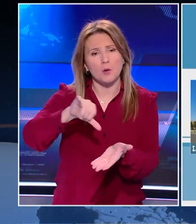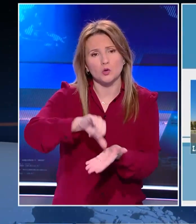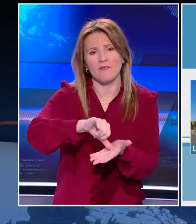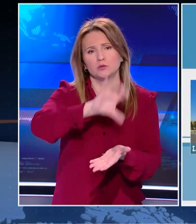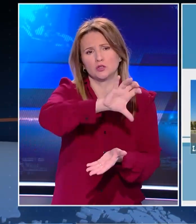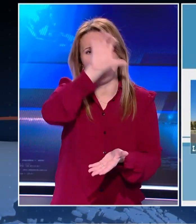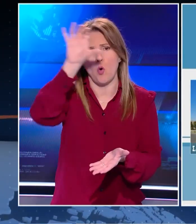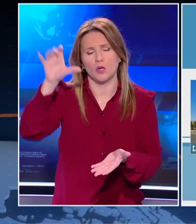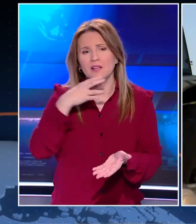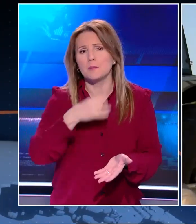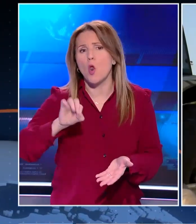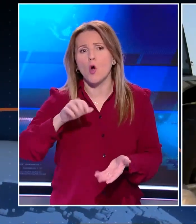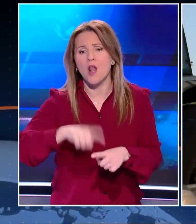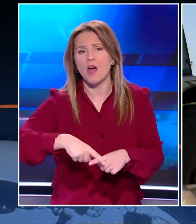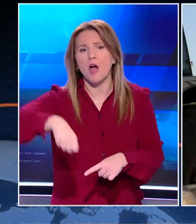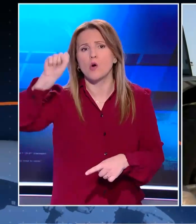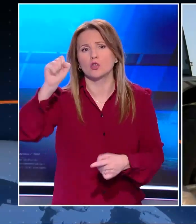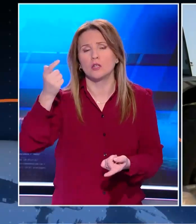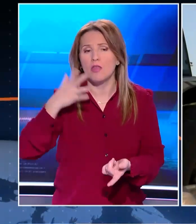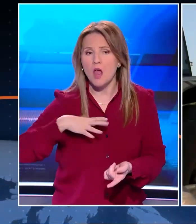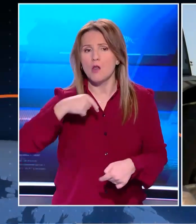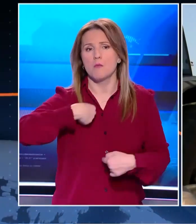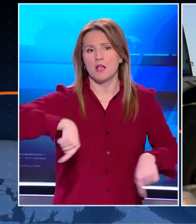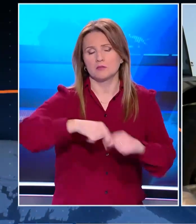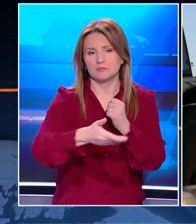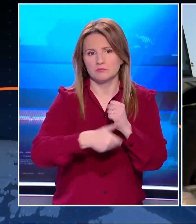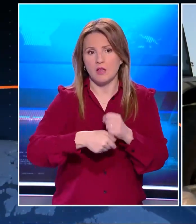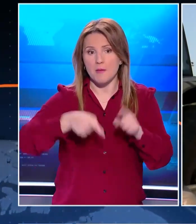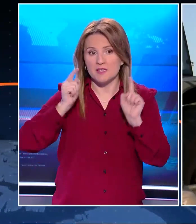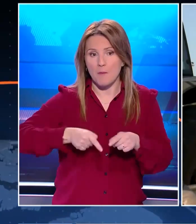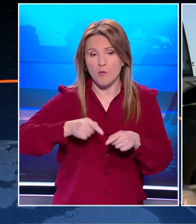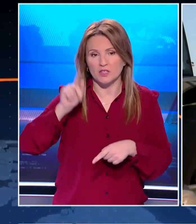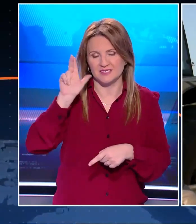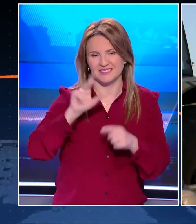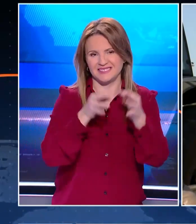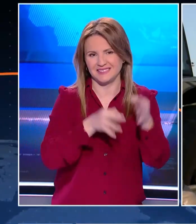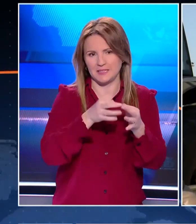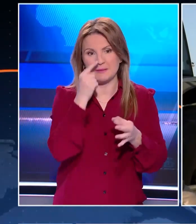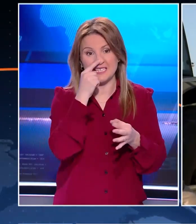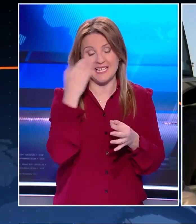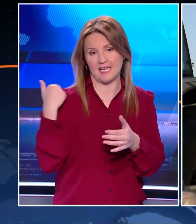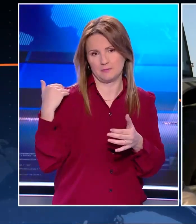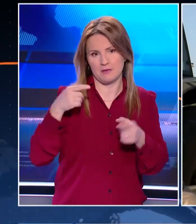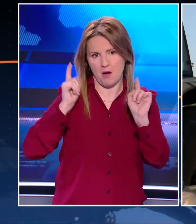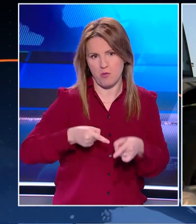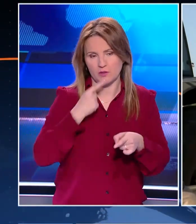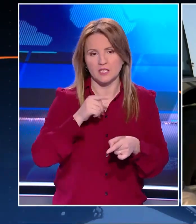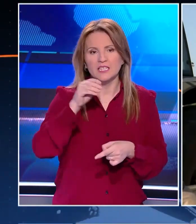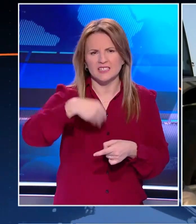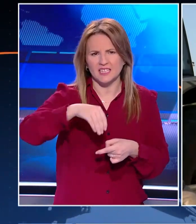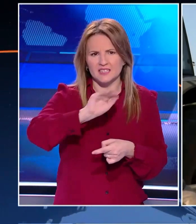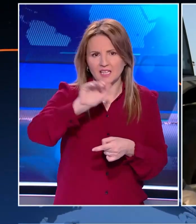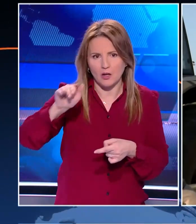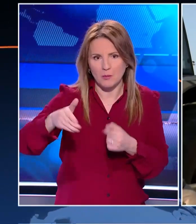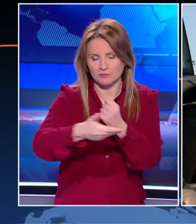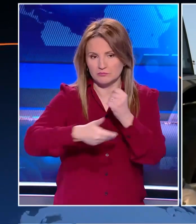των χωρών. Σε εμάς γιατί να μην πει. Εμείς θα υλοποιήσουμε την απόφαση που έχουμε πάρει στην Πανελλατική Σύσκεψη της Νίκας. Την Τρίτη καλούμε τους συναδέλφους